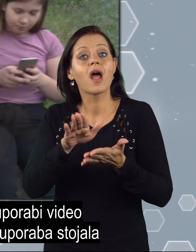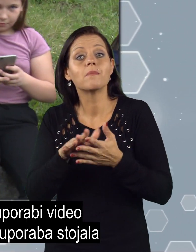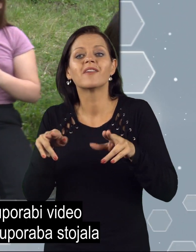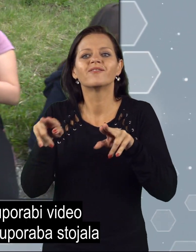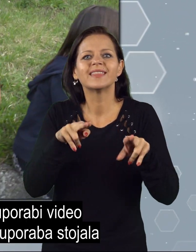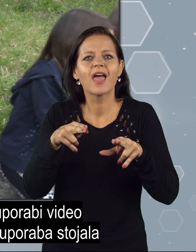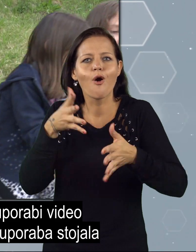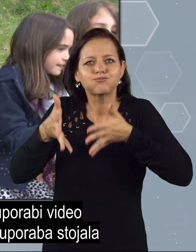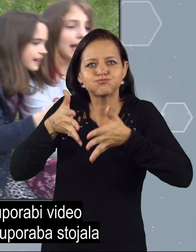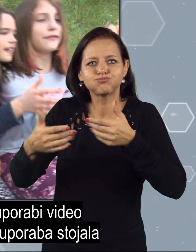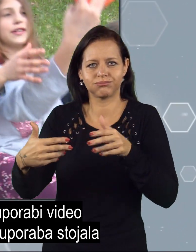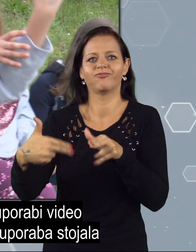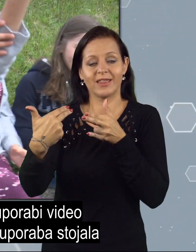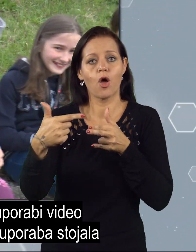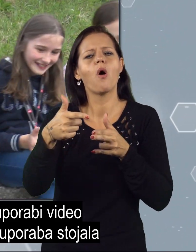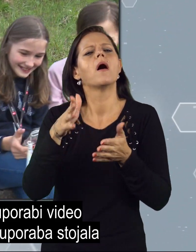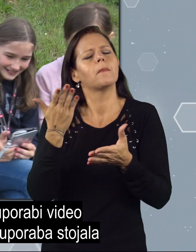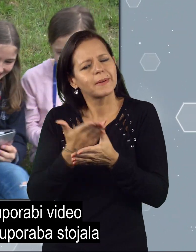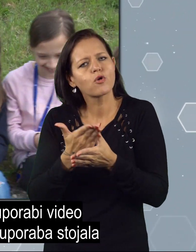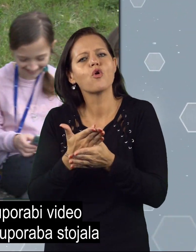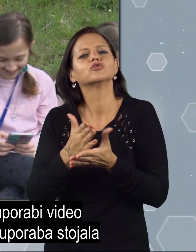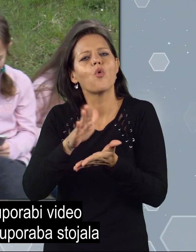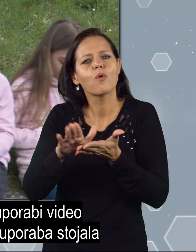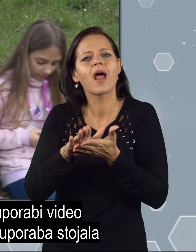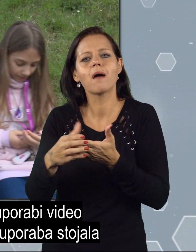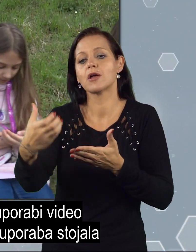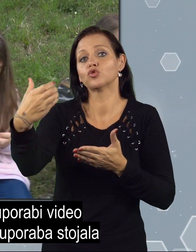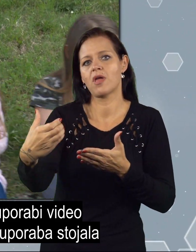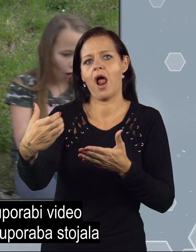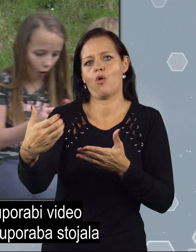videotelefonije se priporoča uporaba stojala za mobiltelj.